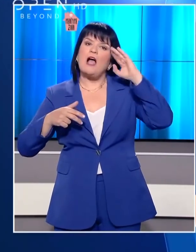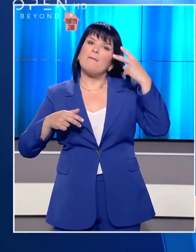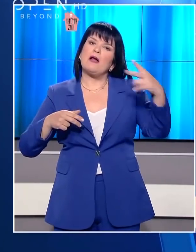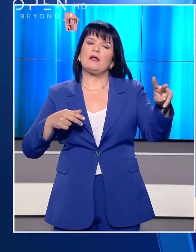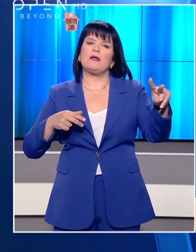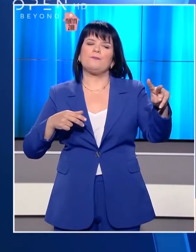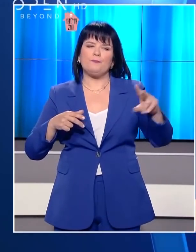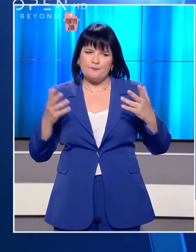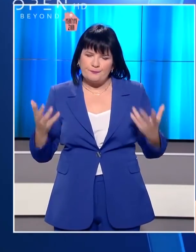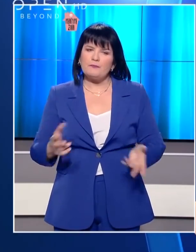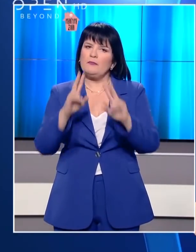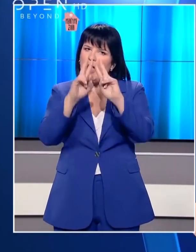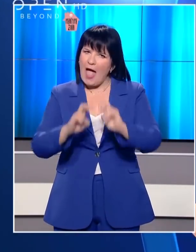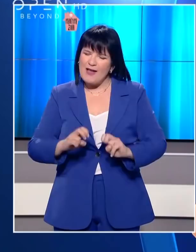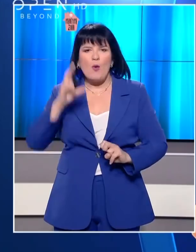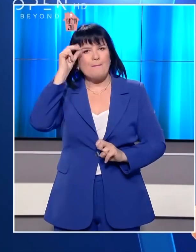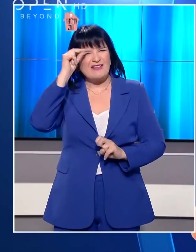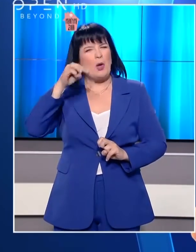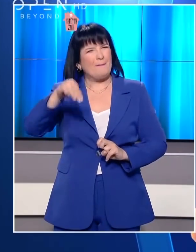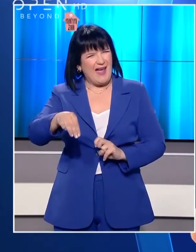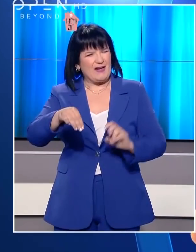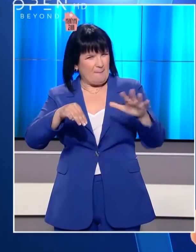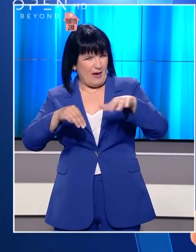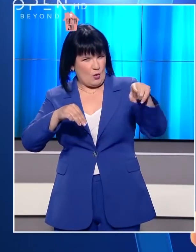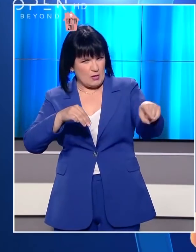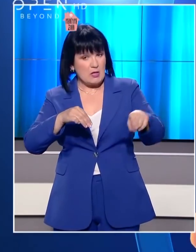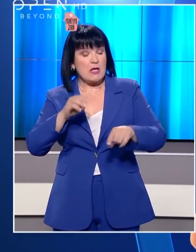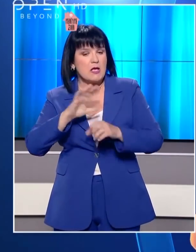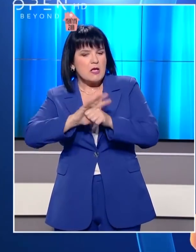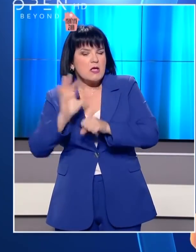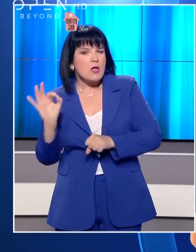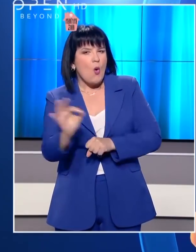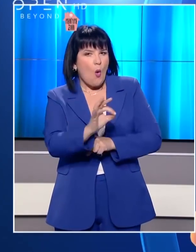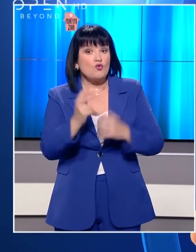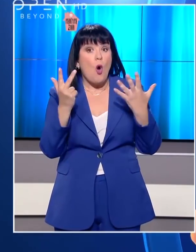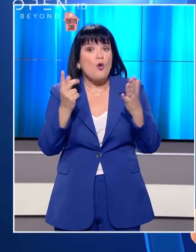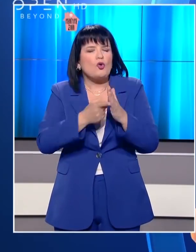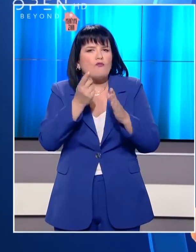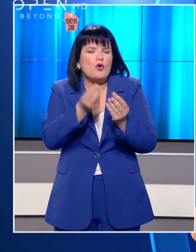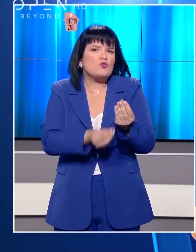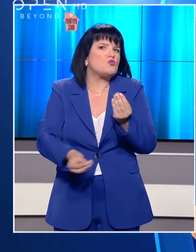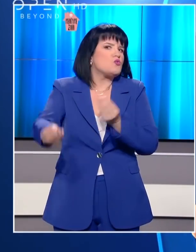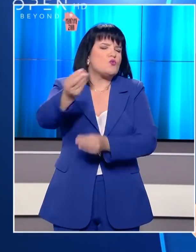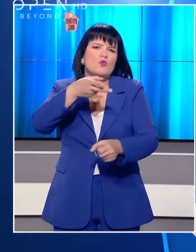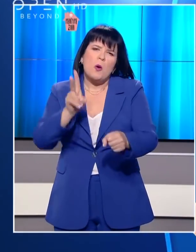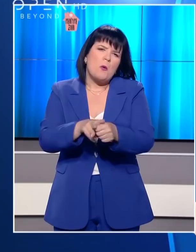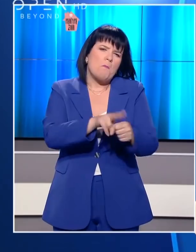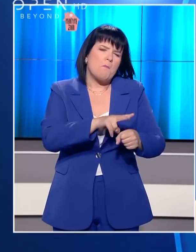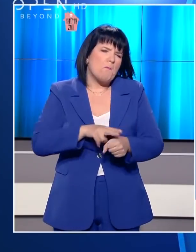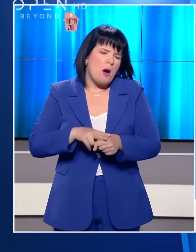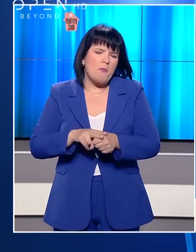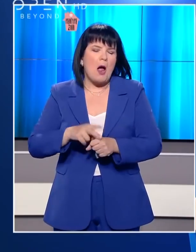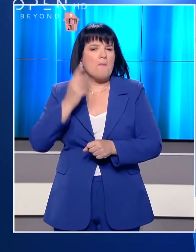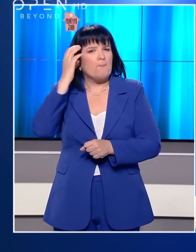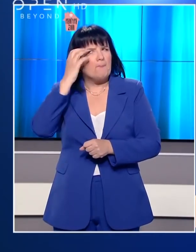όλα αυτά ενώ μια νέα έρευνα από το Πανεπιστήμιο Μπέρκλεϊ δείχνει πως ο ιός μπορεί να σκοτώσει ως και οκτώ φορές περισσότερους ασθενείς από ότι